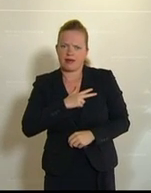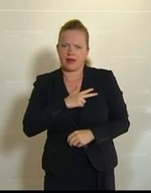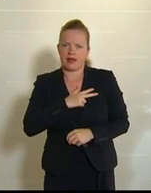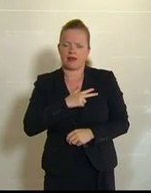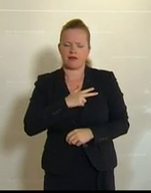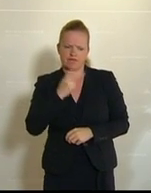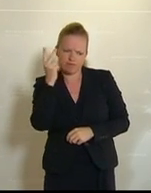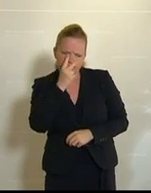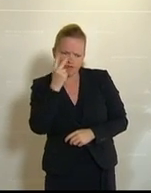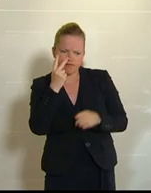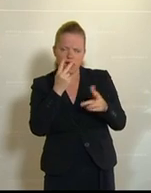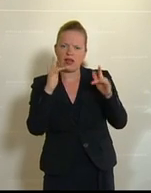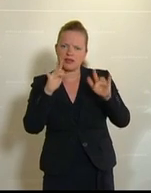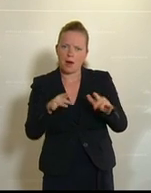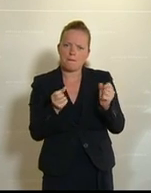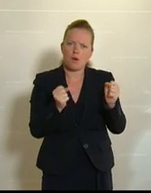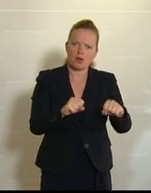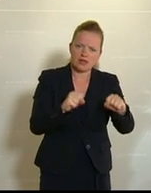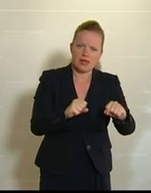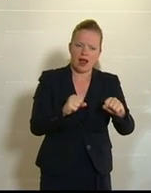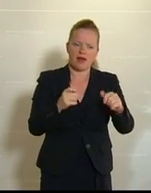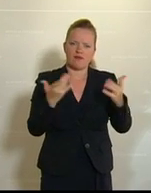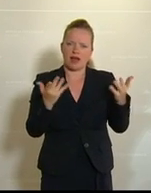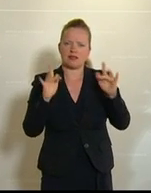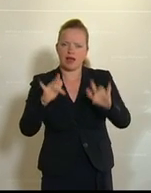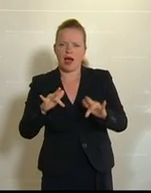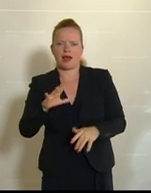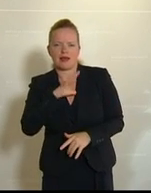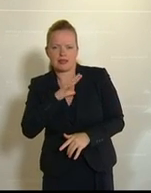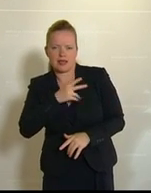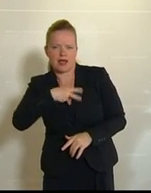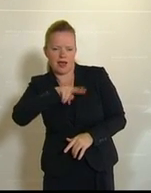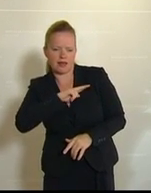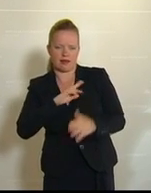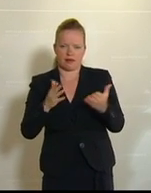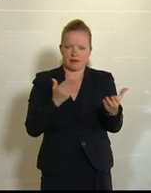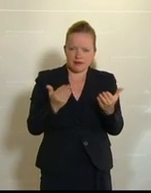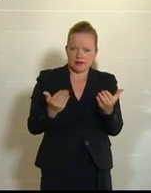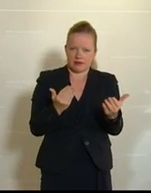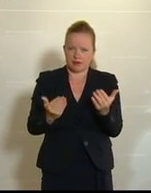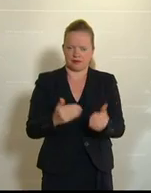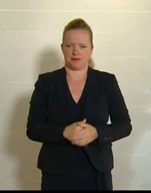Potenziale auf der einen Seite und welche Risiken damit einhergehen.